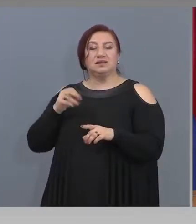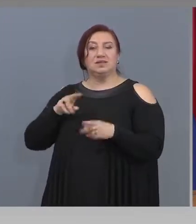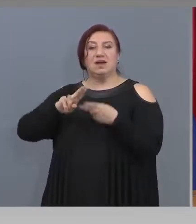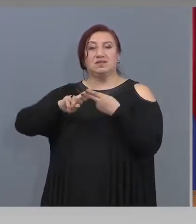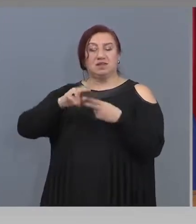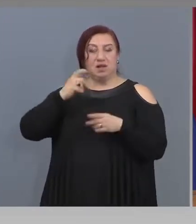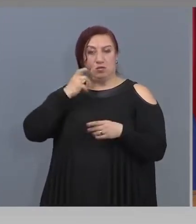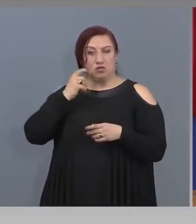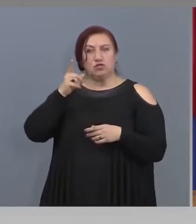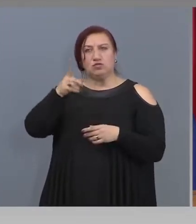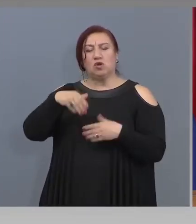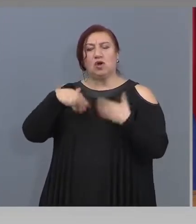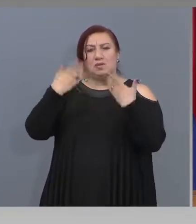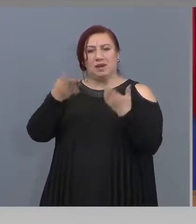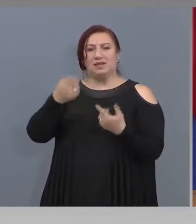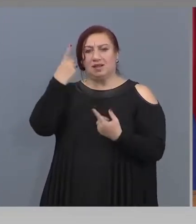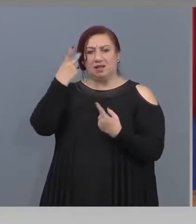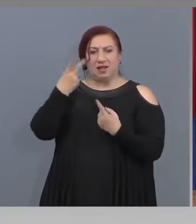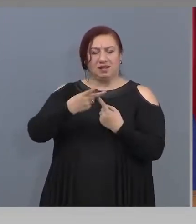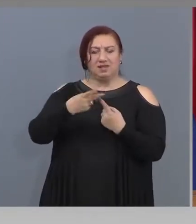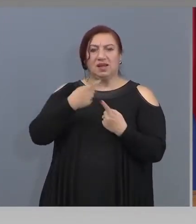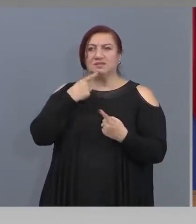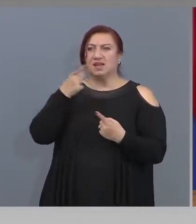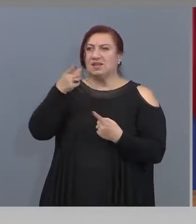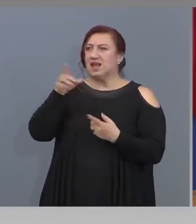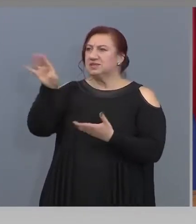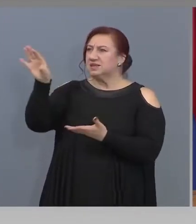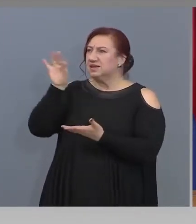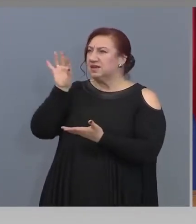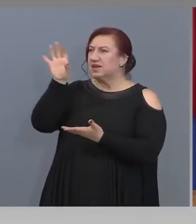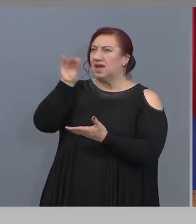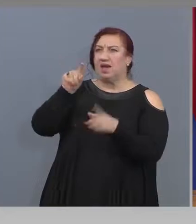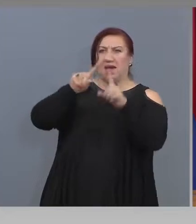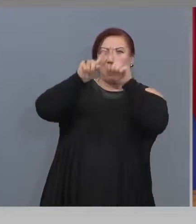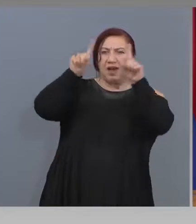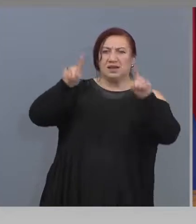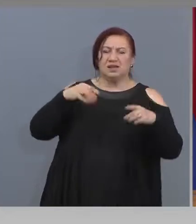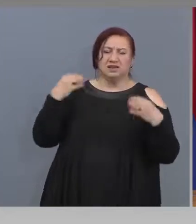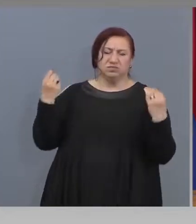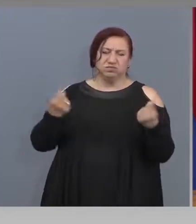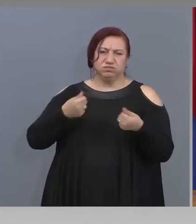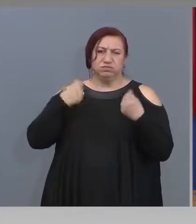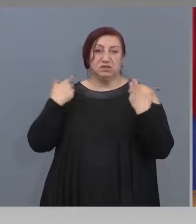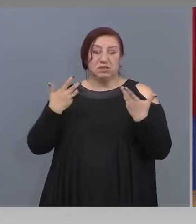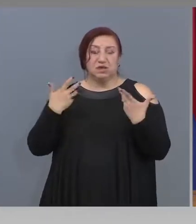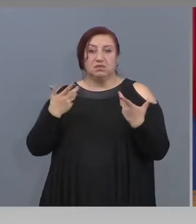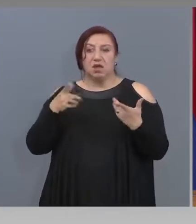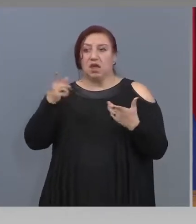нея каза, че е разсипана тази колекция. Какво можете да отговорите на това?